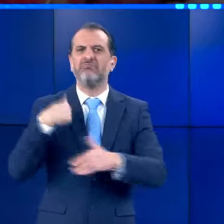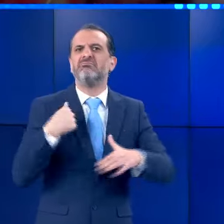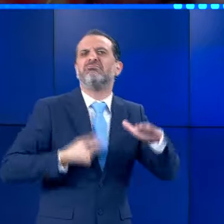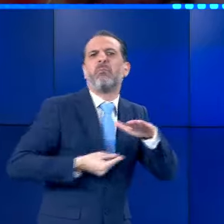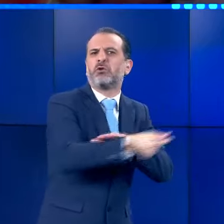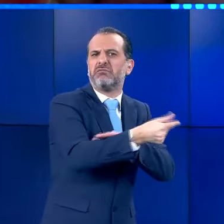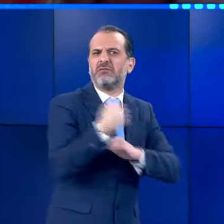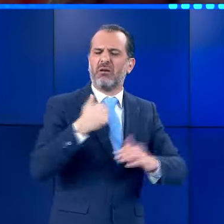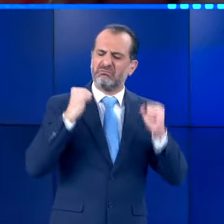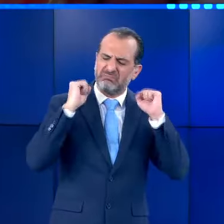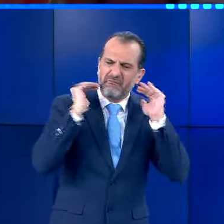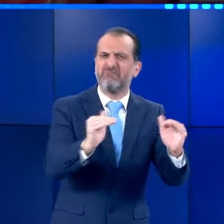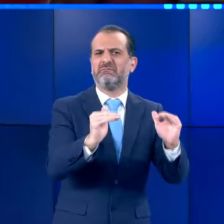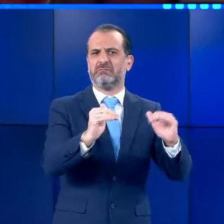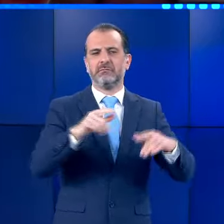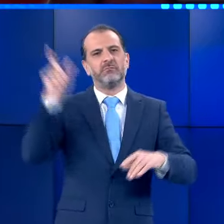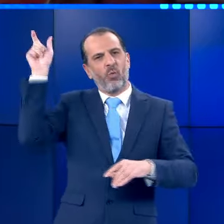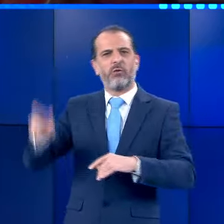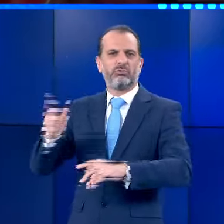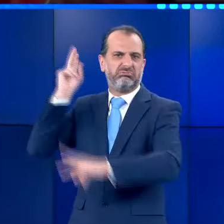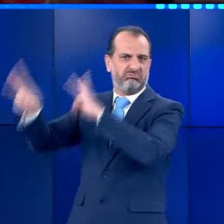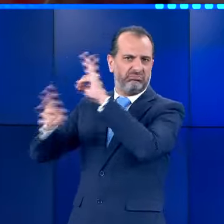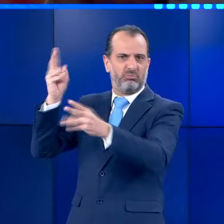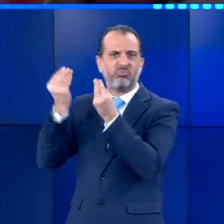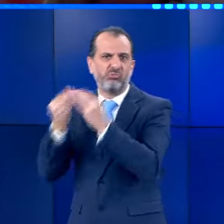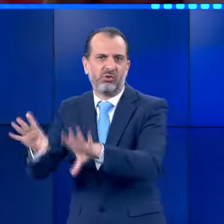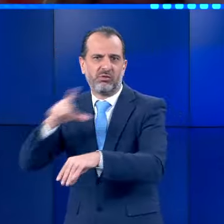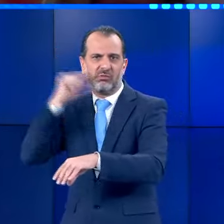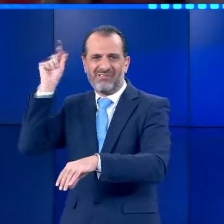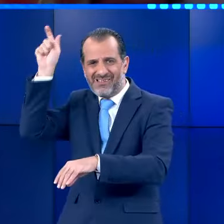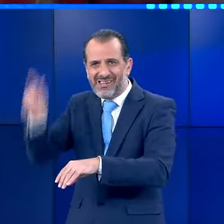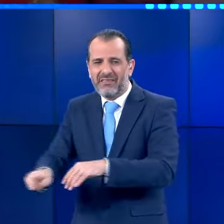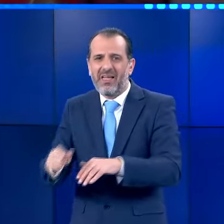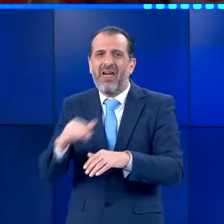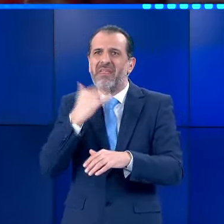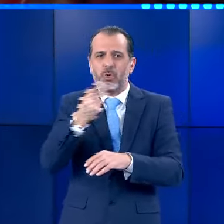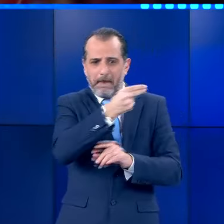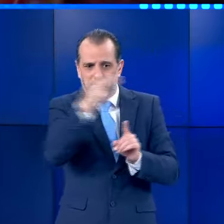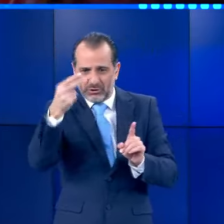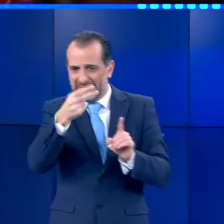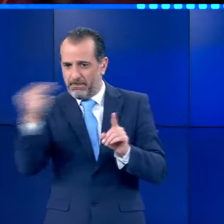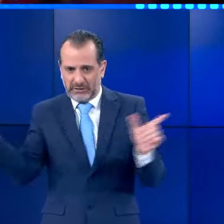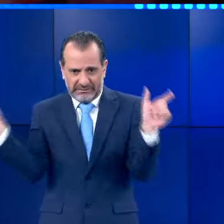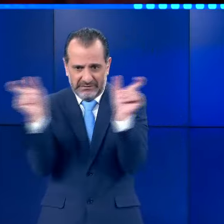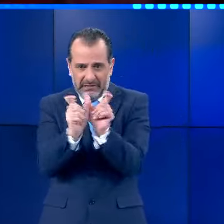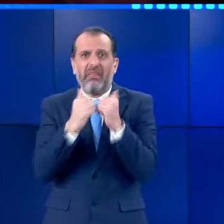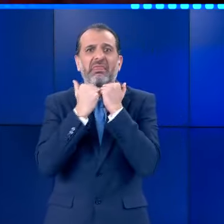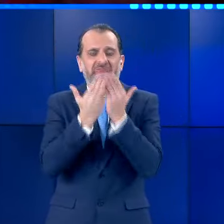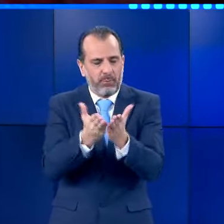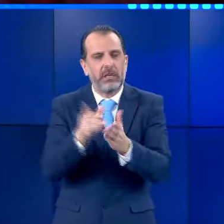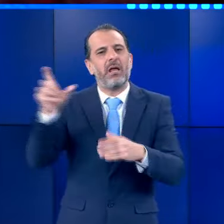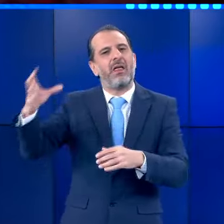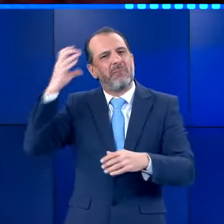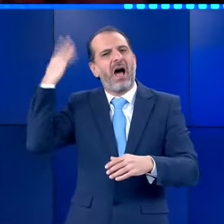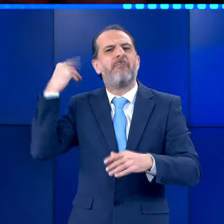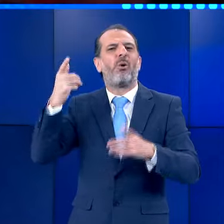Ο Ντόναλτ Τραμπ επιτέθηκε στην Κάμα Λαχάρης σημειώνοντας ότι δεν μπορεί να βάλει δύο προτάσεις μαζί, ενώ χρησιμοποίησε και μια φράση